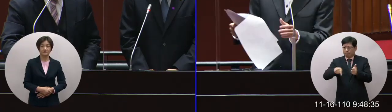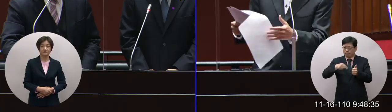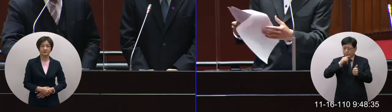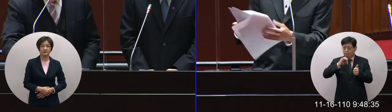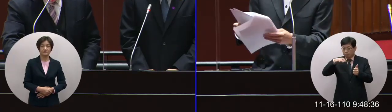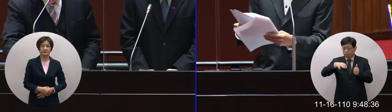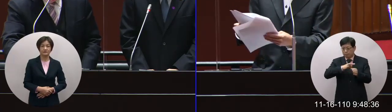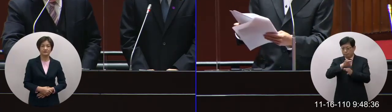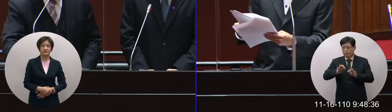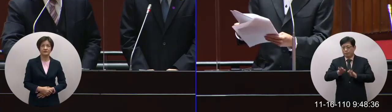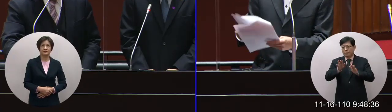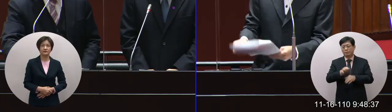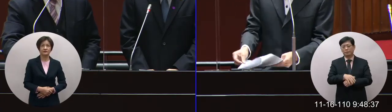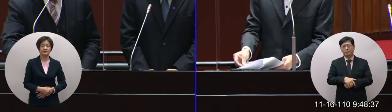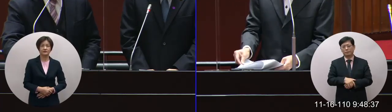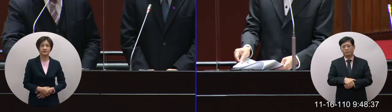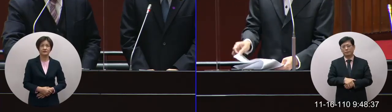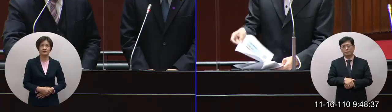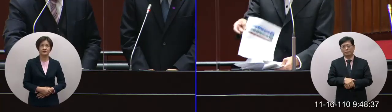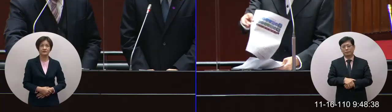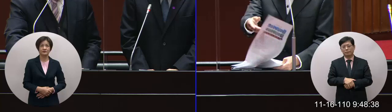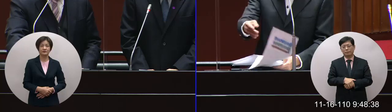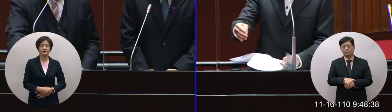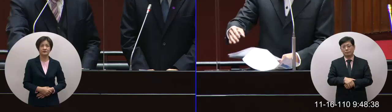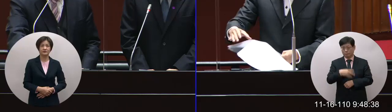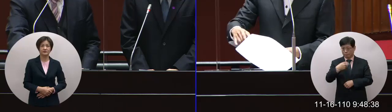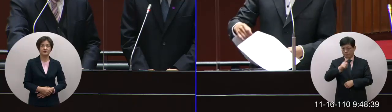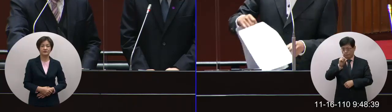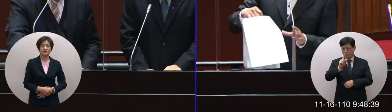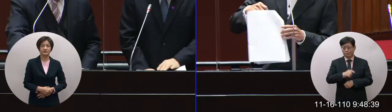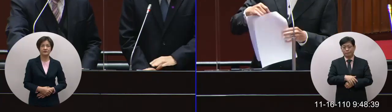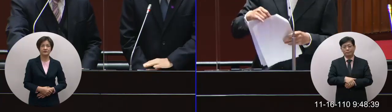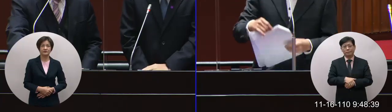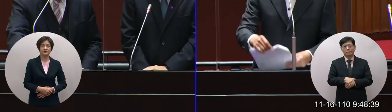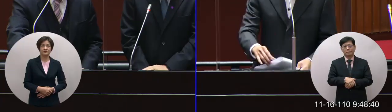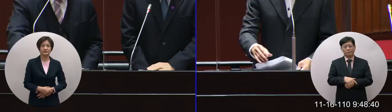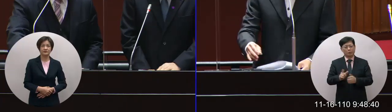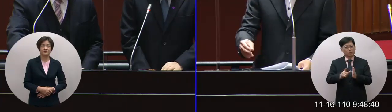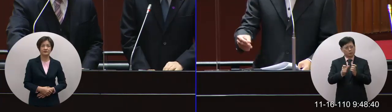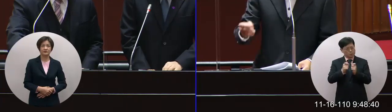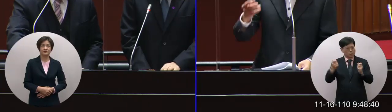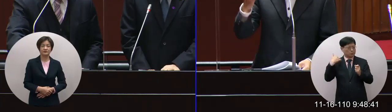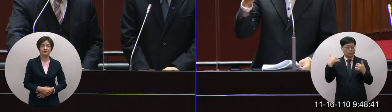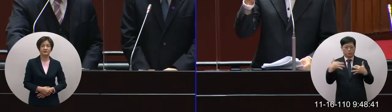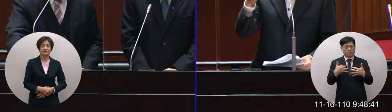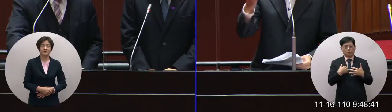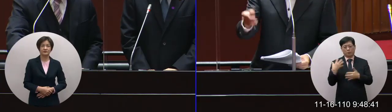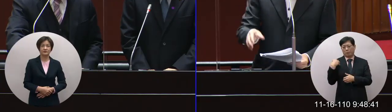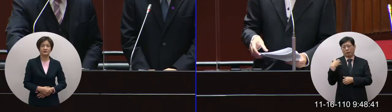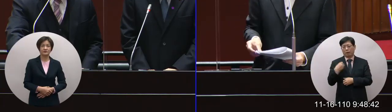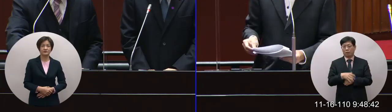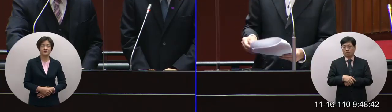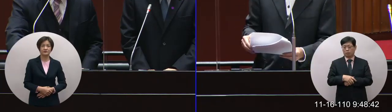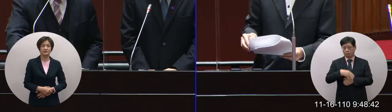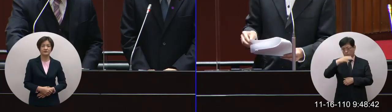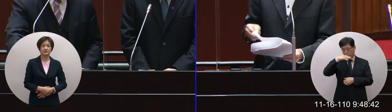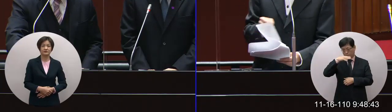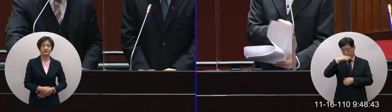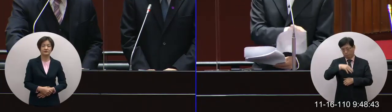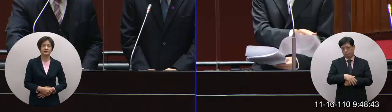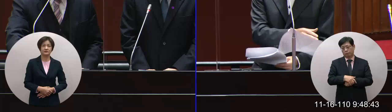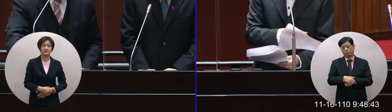的經濟發展那還有一個就是喔那麼久的問題啊汐止